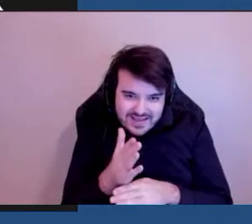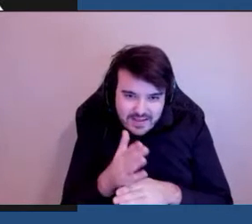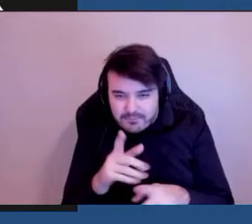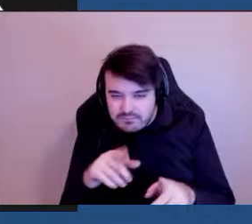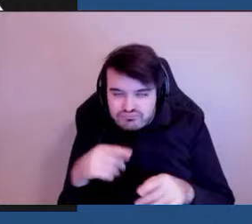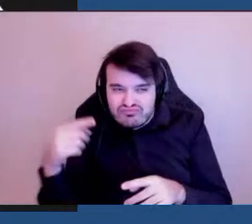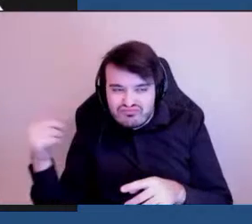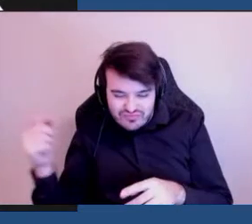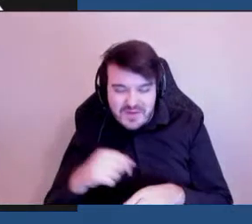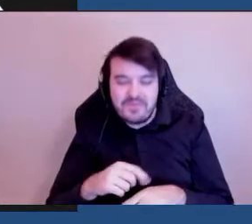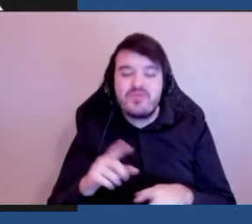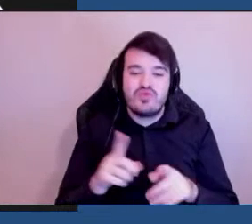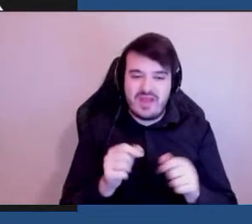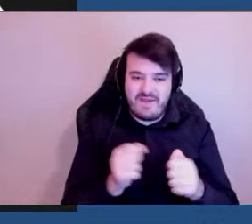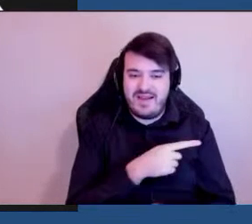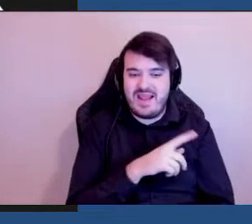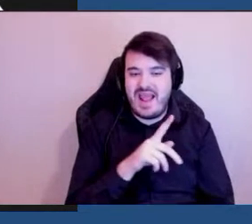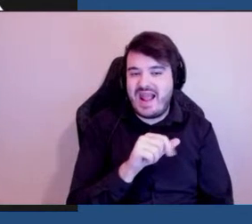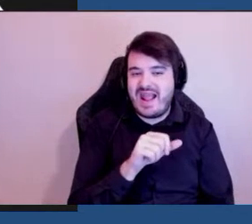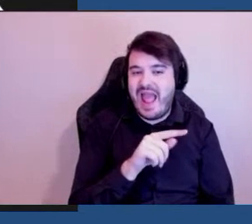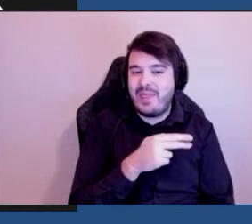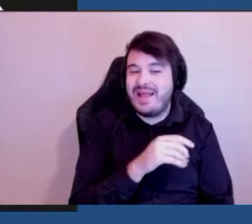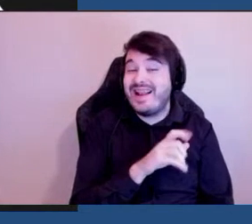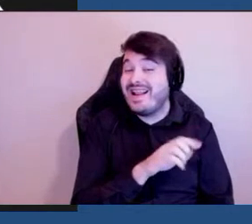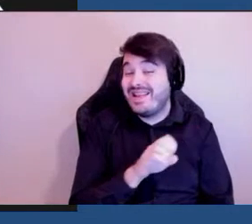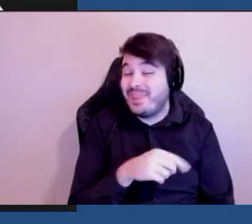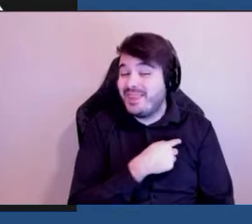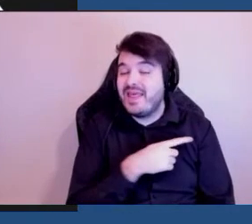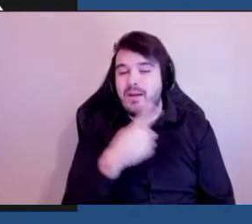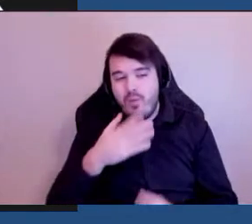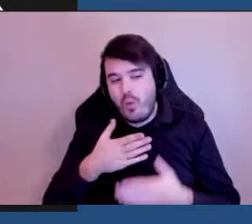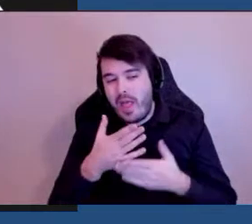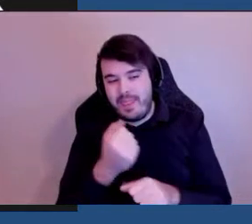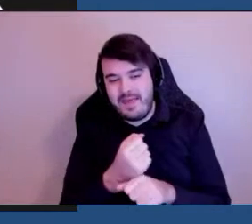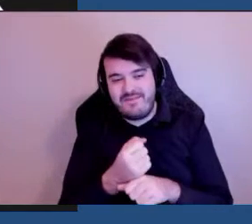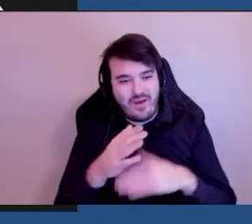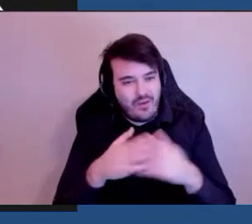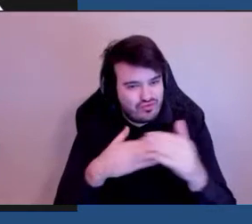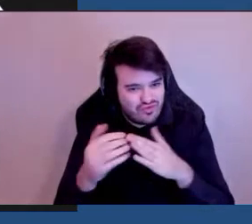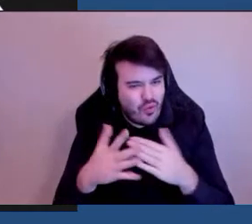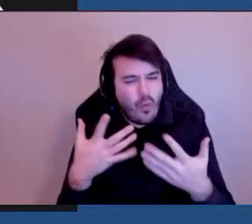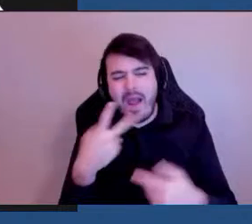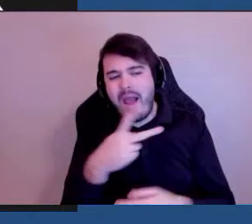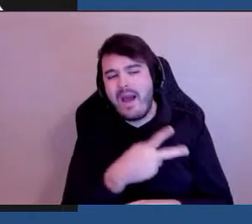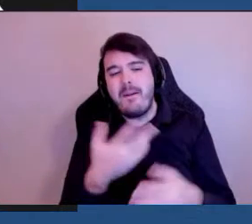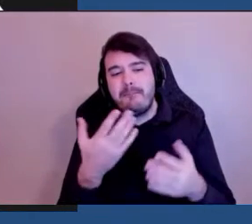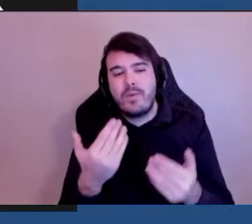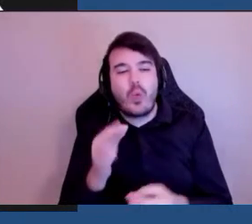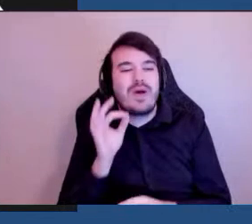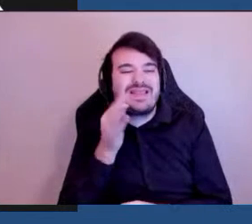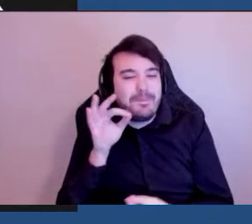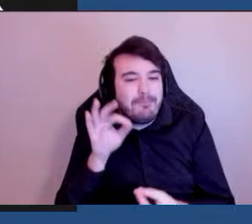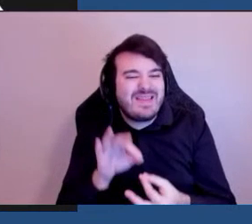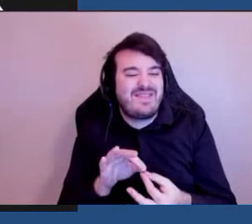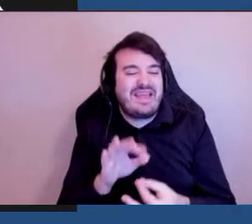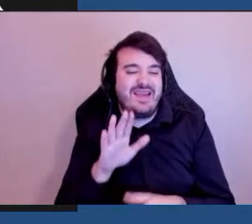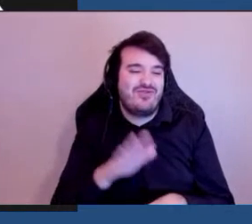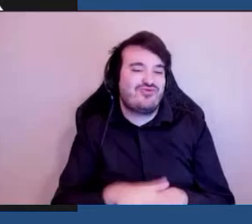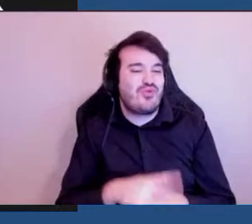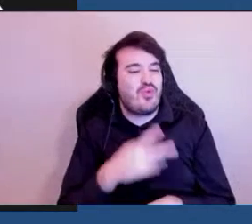ainsi qu'avec Kathleen pour aider les travailleurs de la construction les besoins spéciaux des personnes